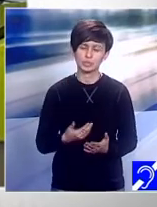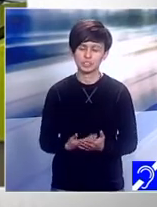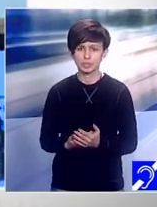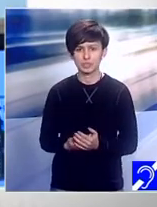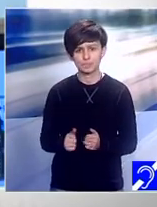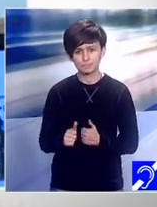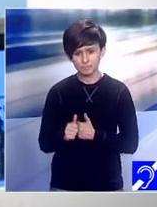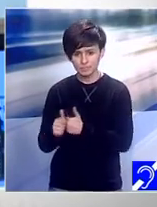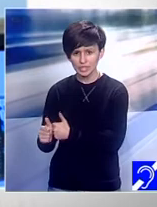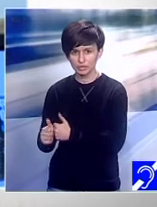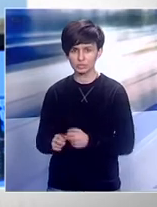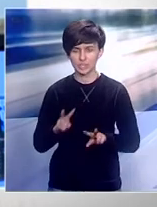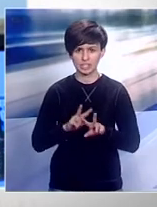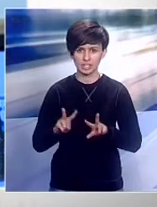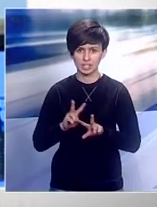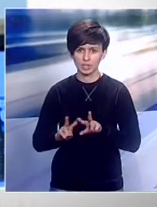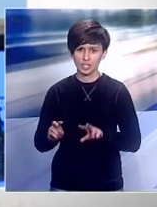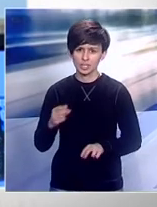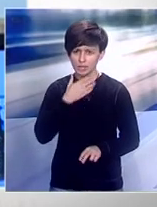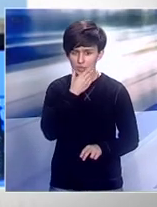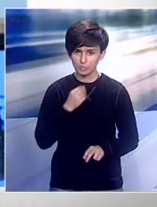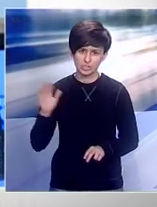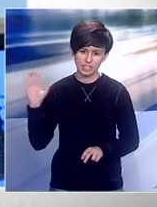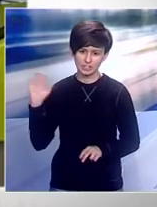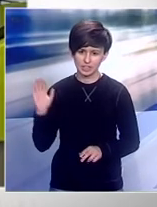alături de noi să aveți un weekend excelent la revedere